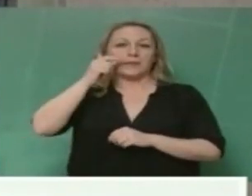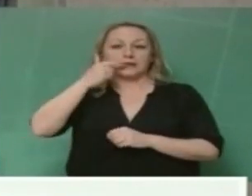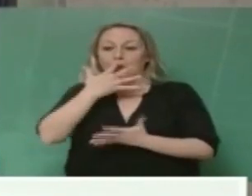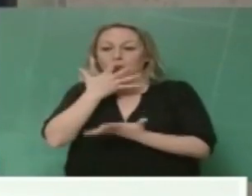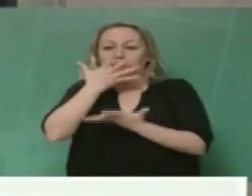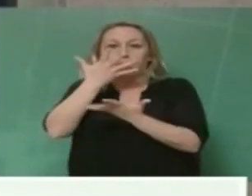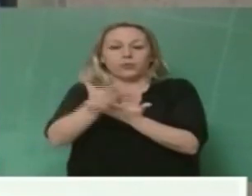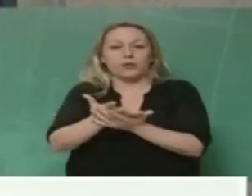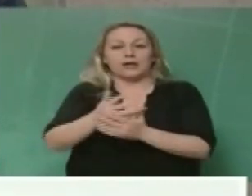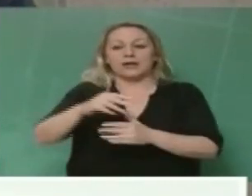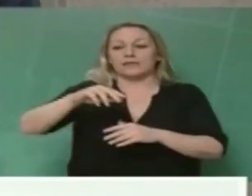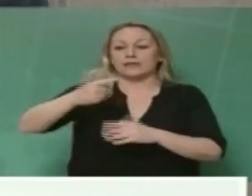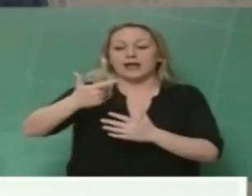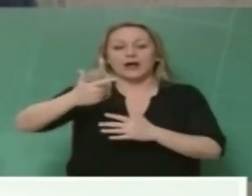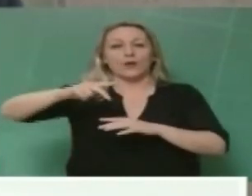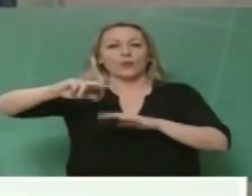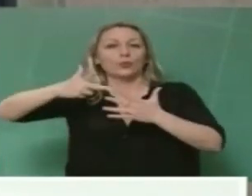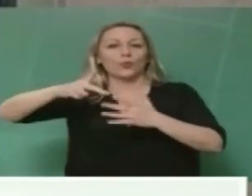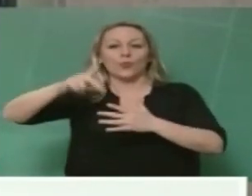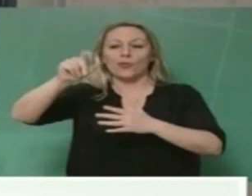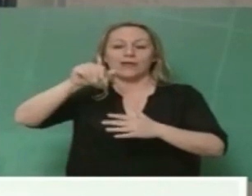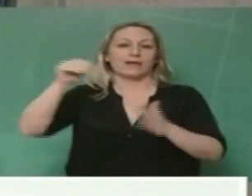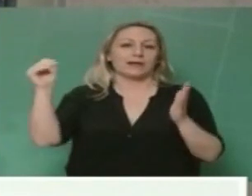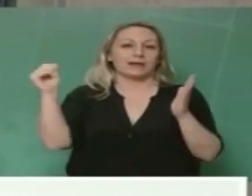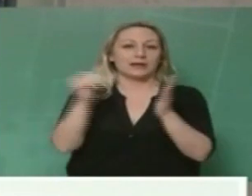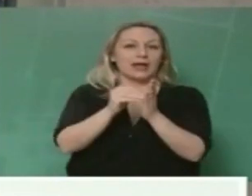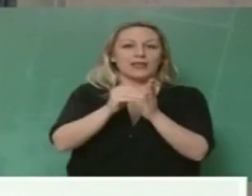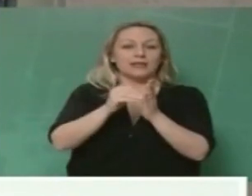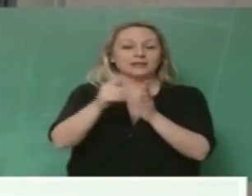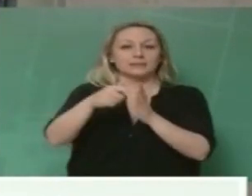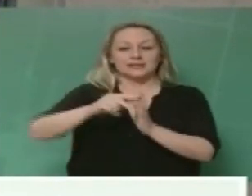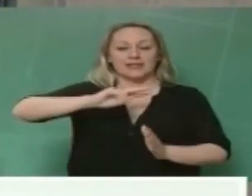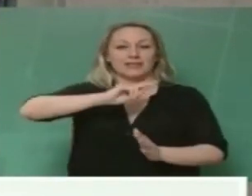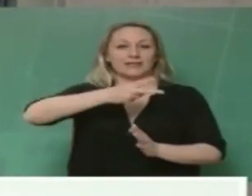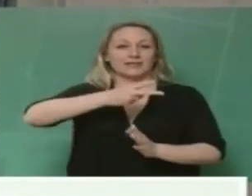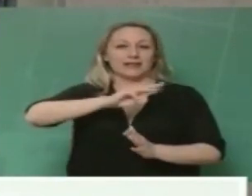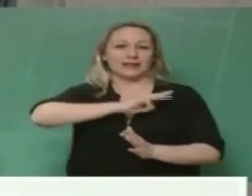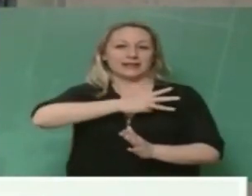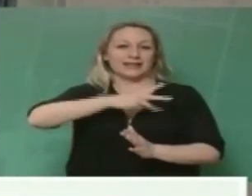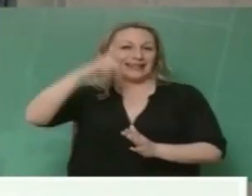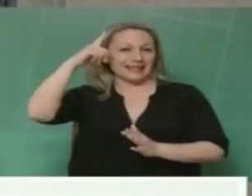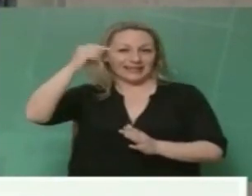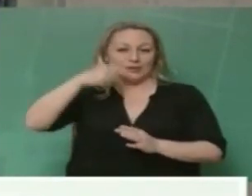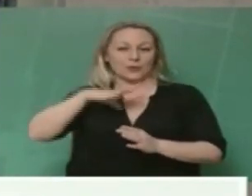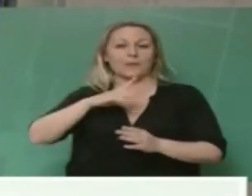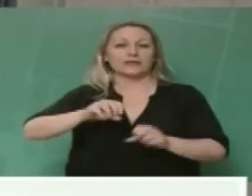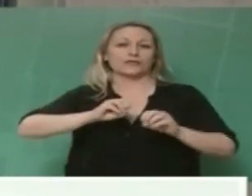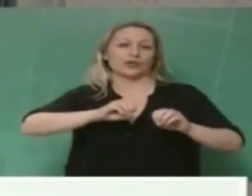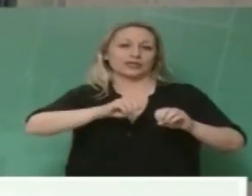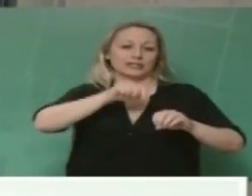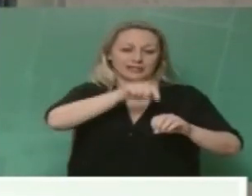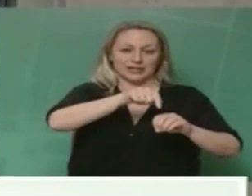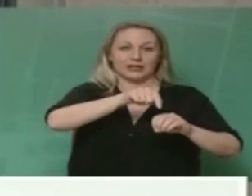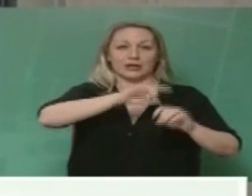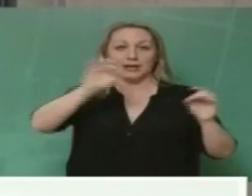και 7, 8 και 10 χιλιάρκα το χρόνο Για δύο τελευταία χρόνια για να πάει ο καλακάριστος στο φροντιστήριο Θα του μέσουν πολλά να δίνει